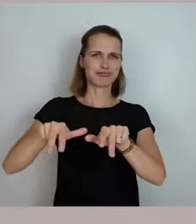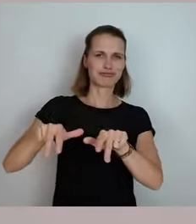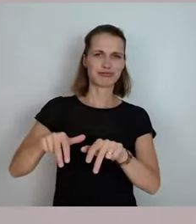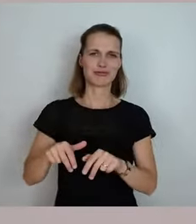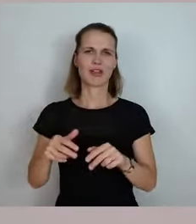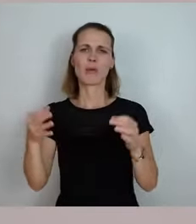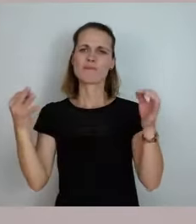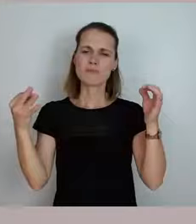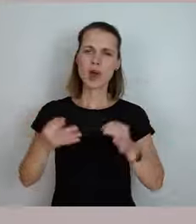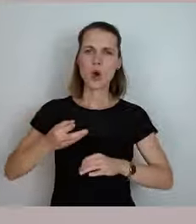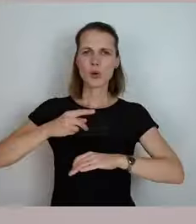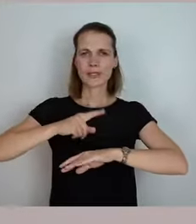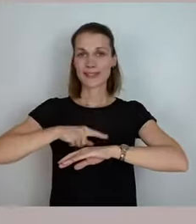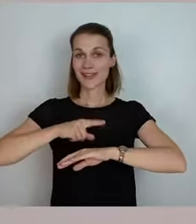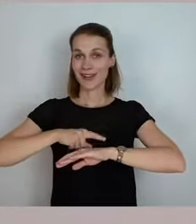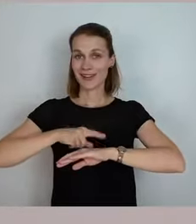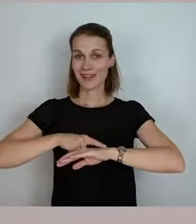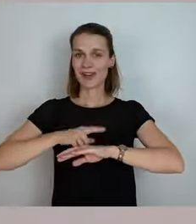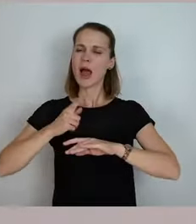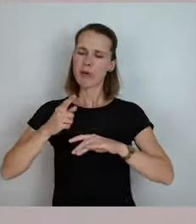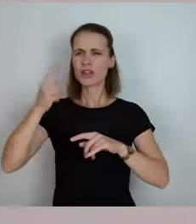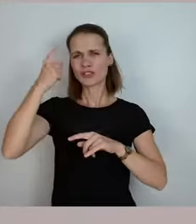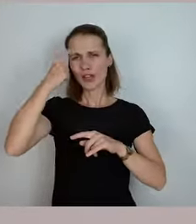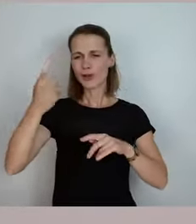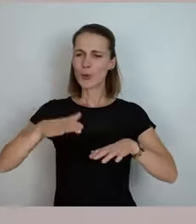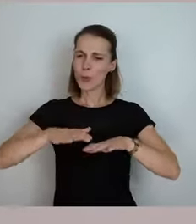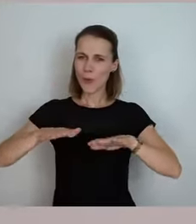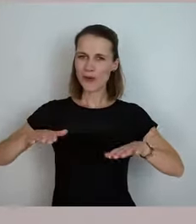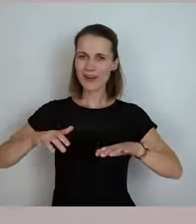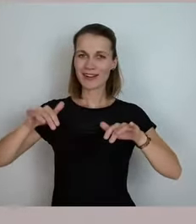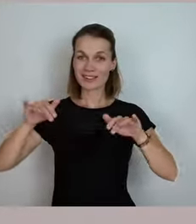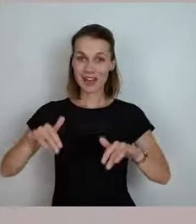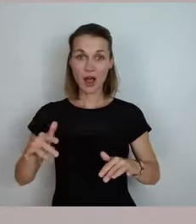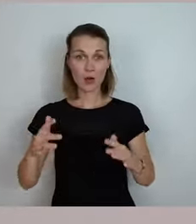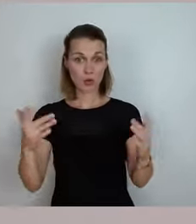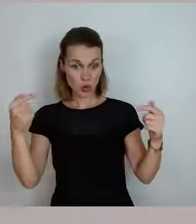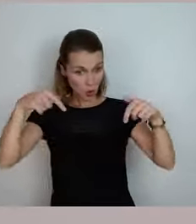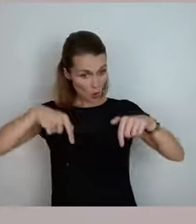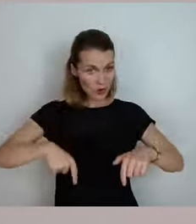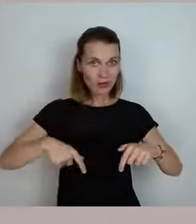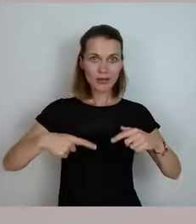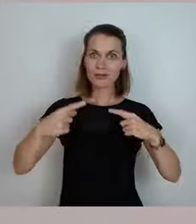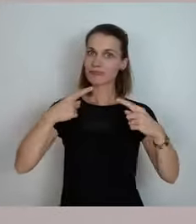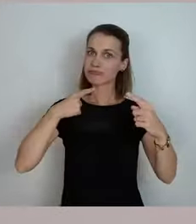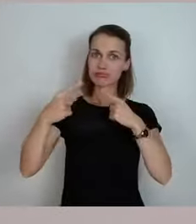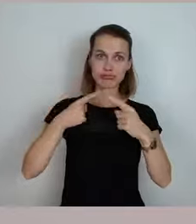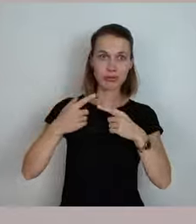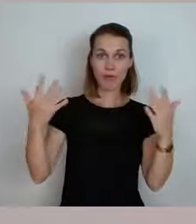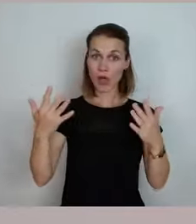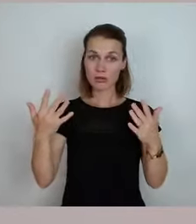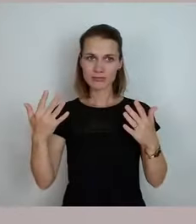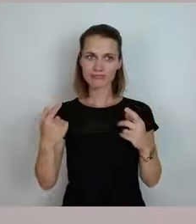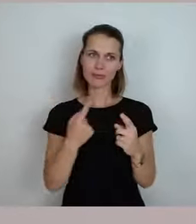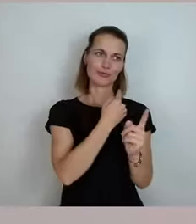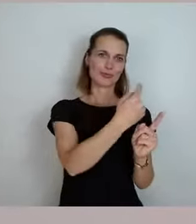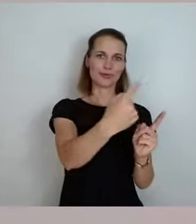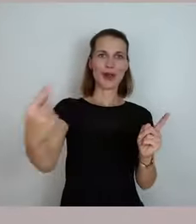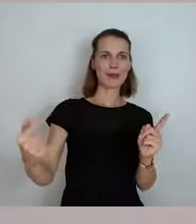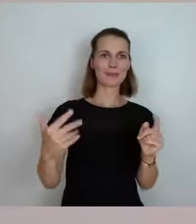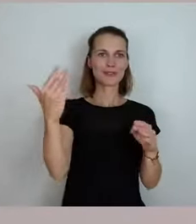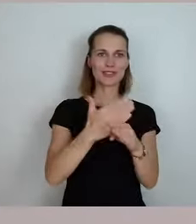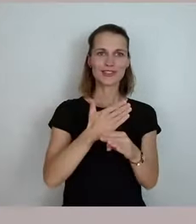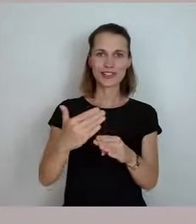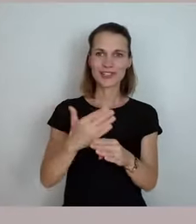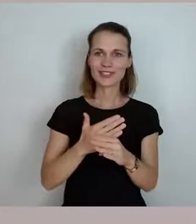Zeit, aber die Dinge sind, glaube ich, gut angelegt. So, und worüber wir heute reden, das entscheiden Sie und sagen Sie mir,